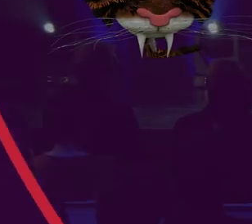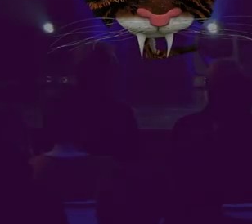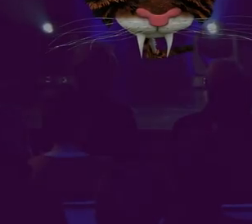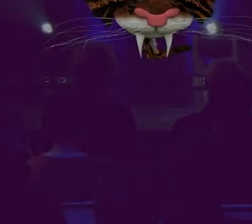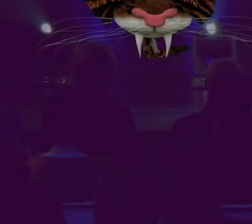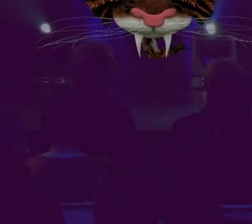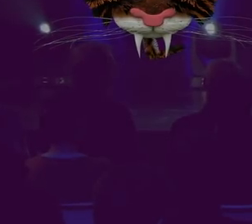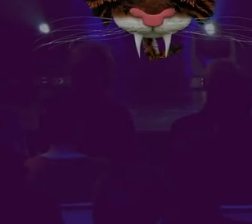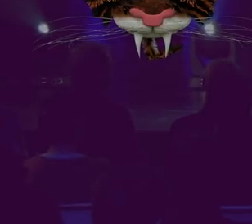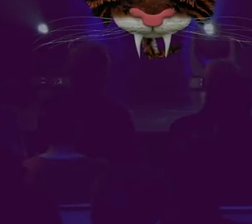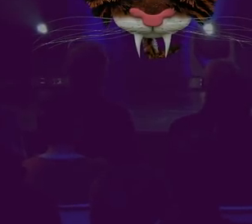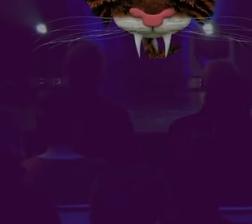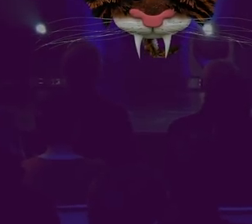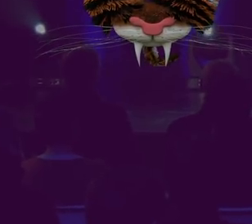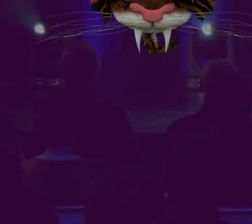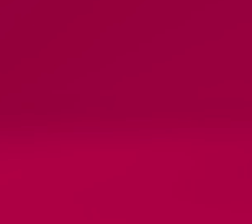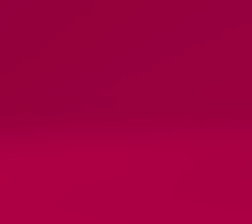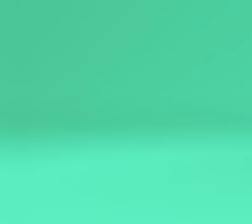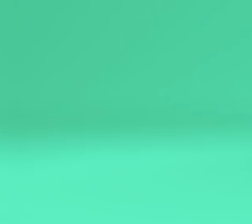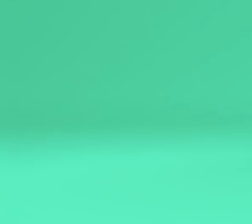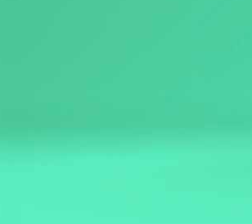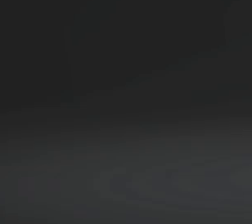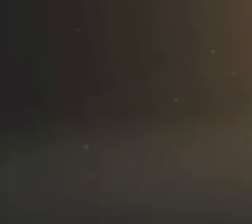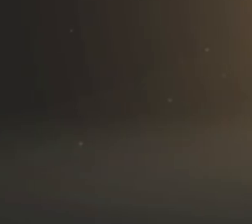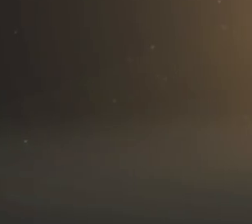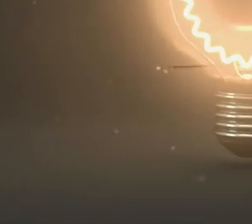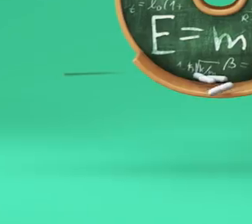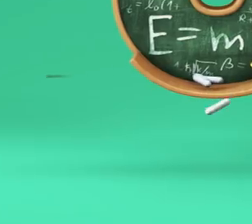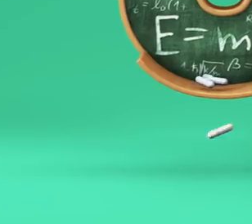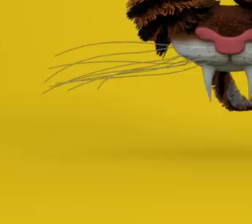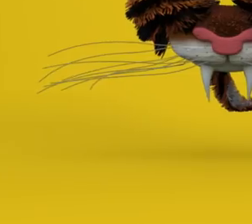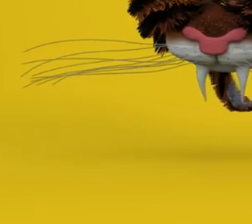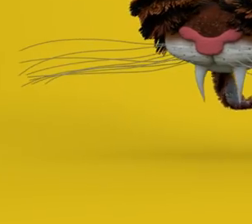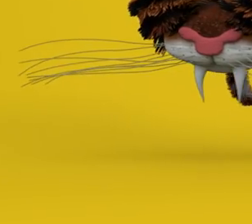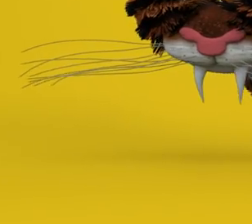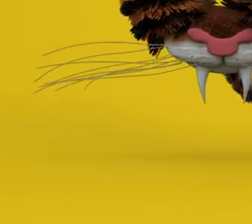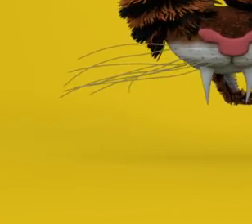Moet iedereen in de winter vitamine D slikken? Dit is de Universiteit van Vlaanderen.